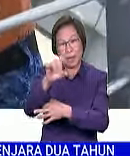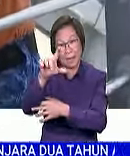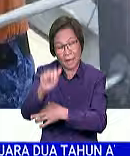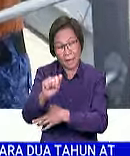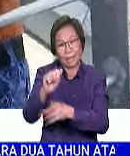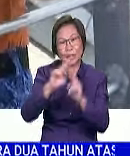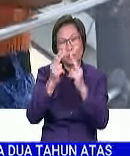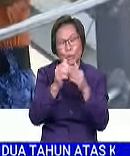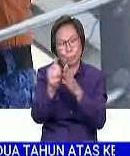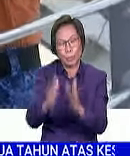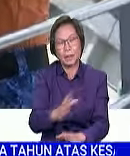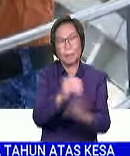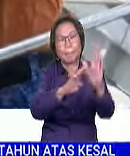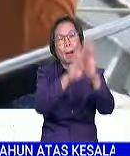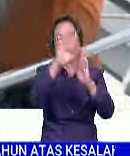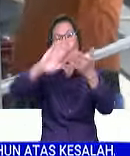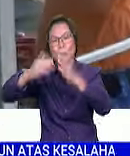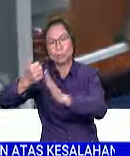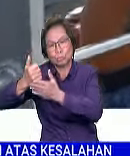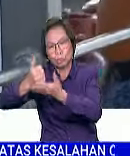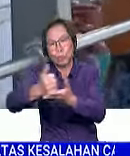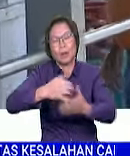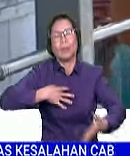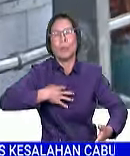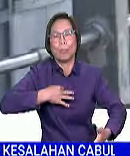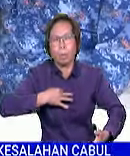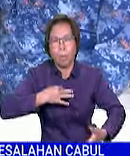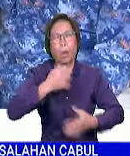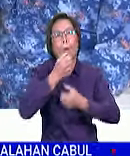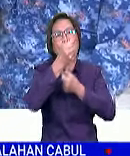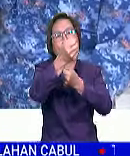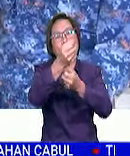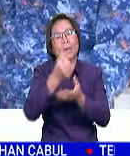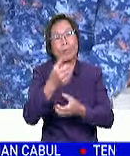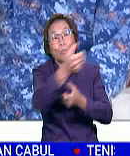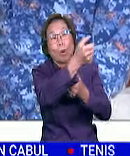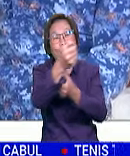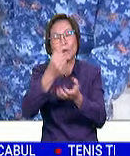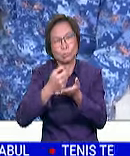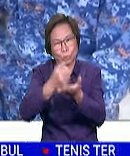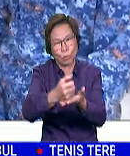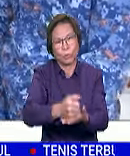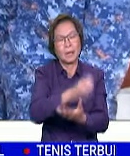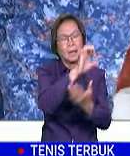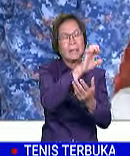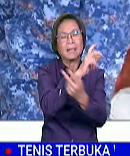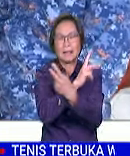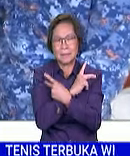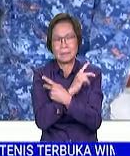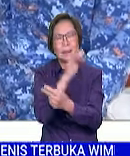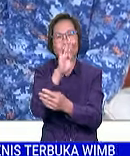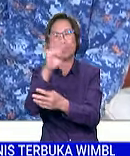Unit Pemimpin dan Pembangunan Masyarakat, serta sukarelawan bomba. Bukan saja golongan IKC dan juga B40.